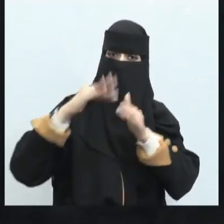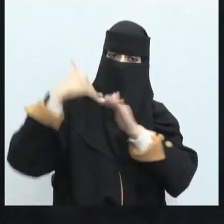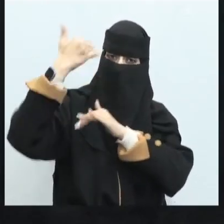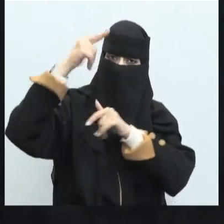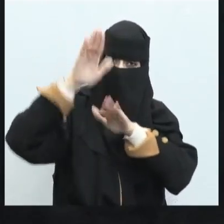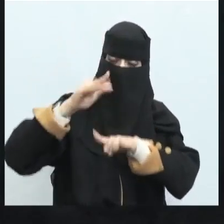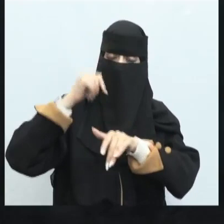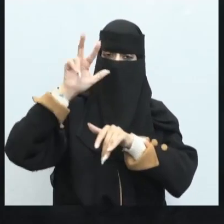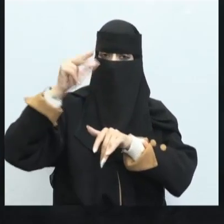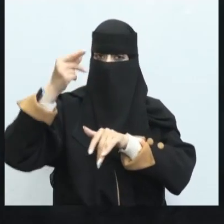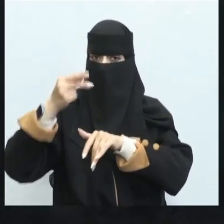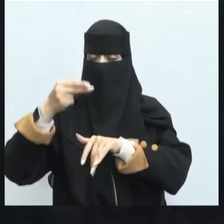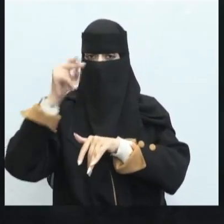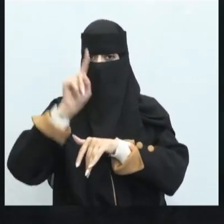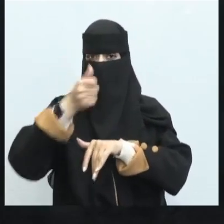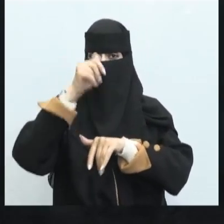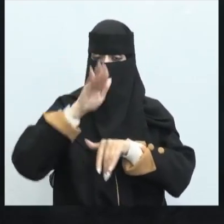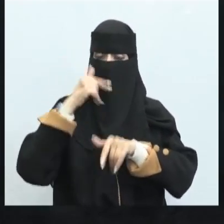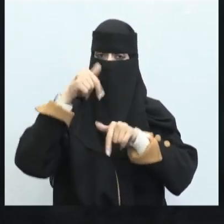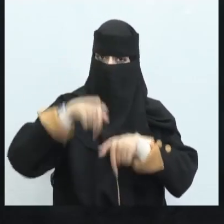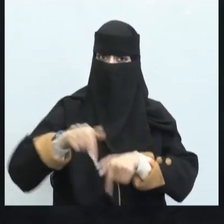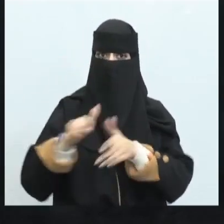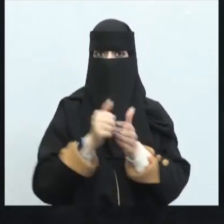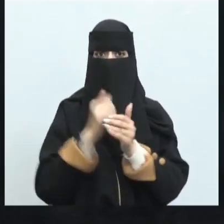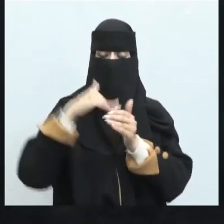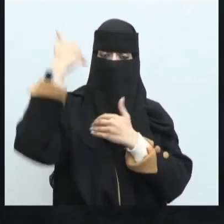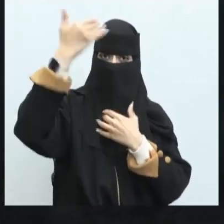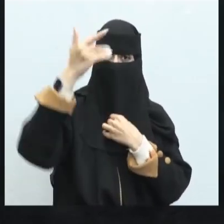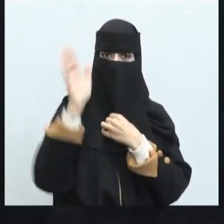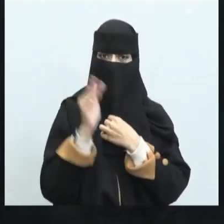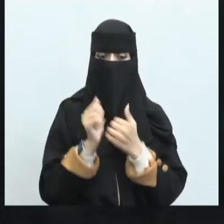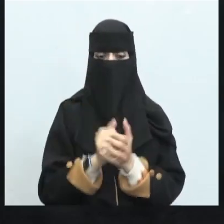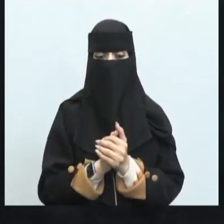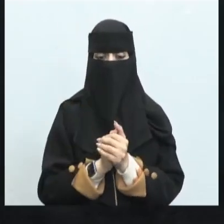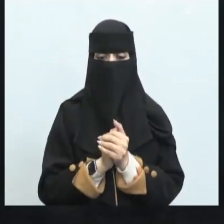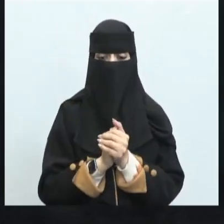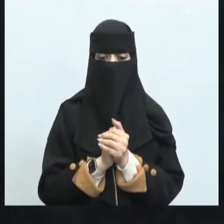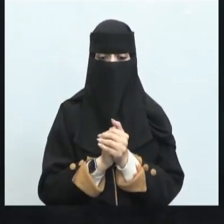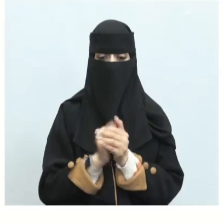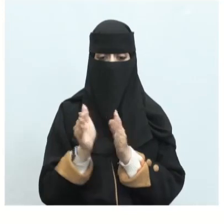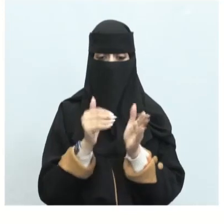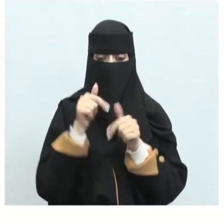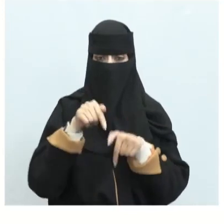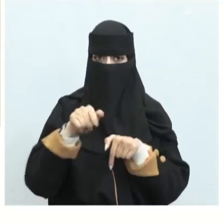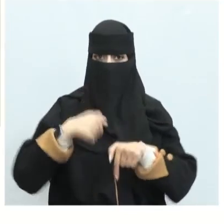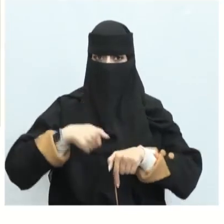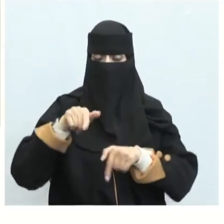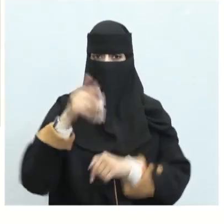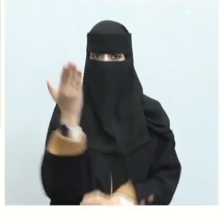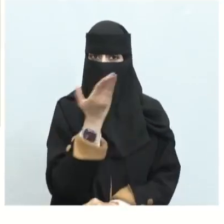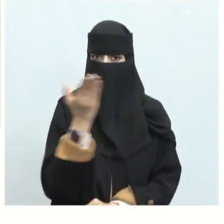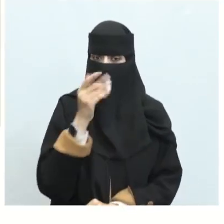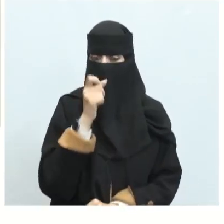ثم العباسي ثم العصر الحديث الذي سيكون بإذن الله في نهاية هذا المنهج طبعا هنا الأدب القديم